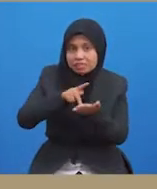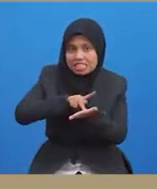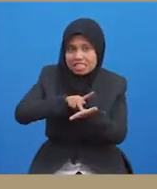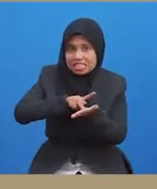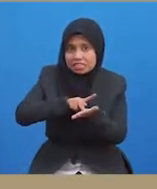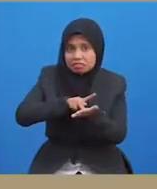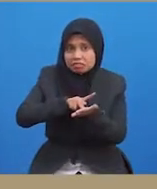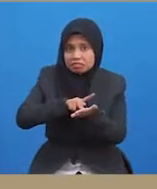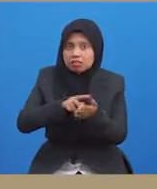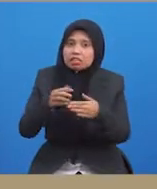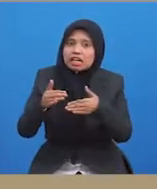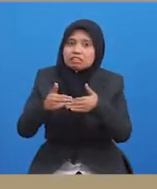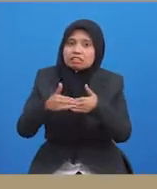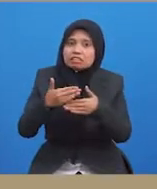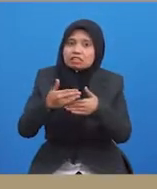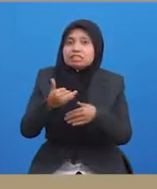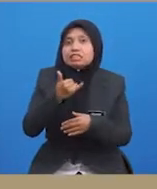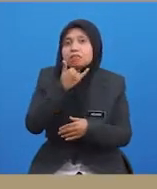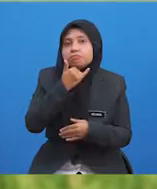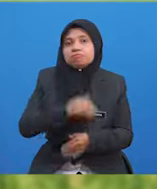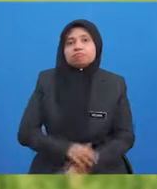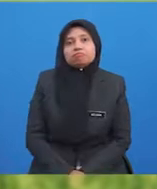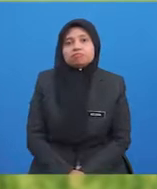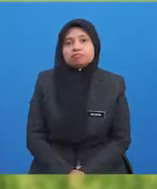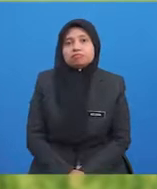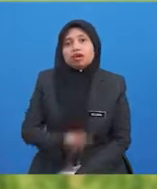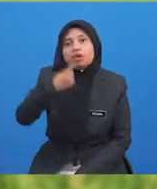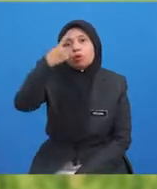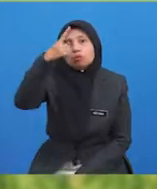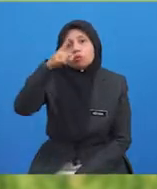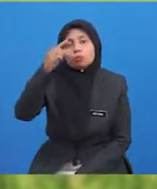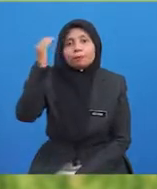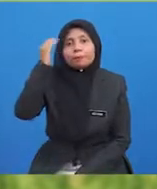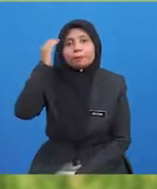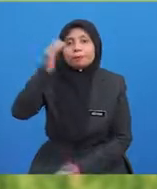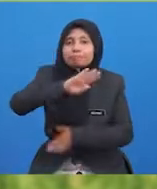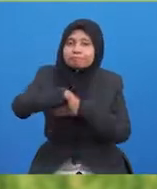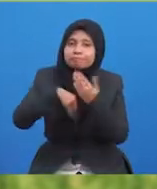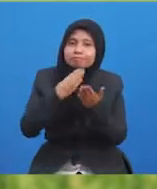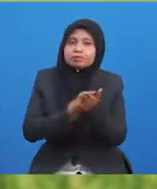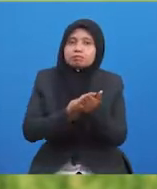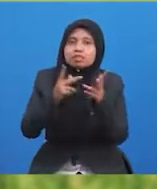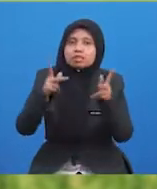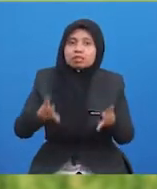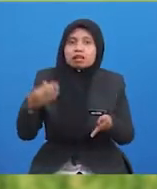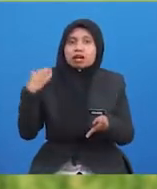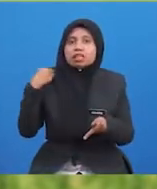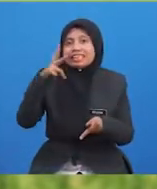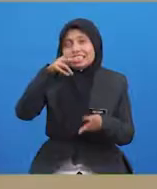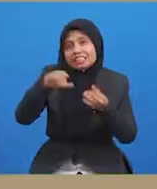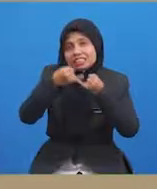senang berlakunya kesilapan. Untuk pengetahuan pelajar-pelajar, terdapat tiga jenis